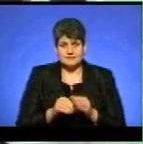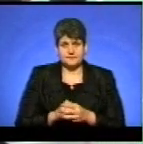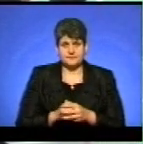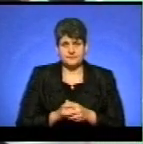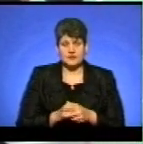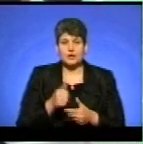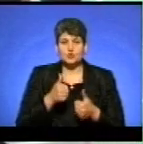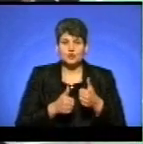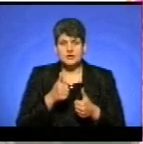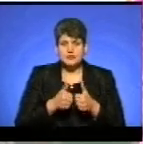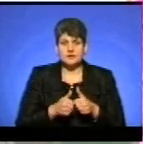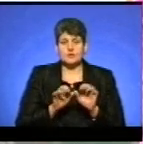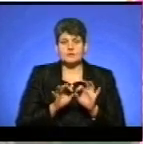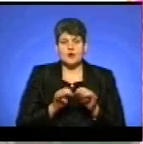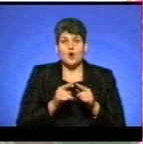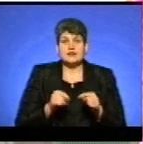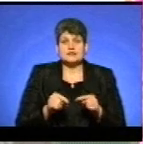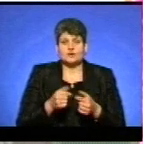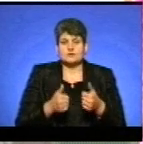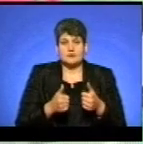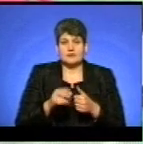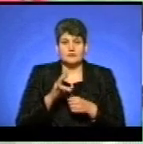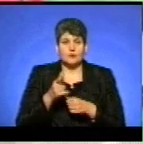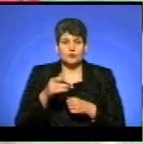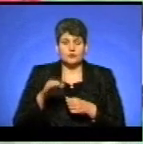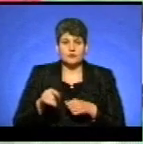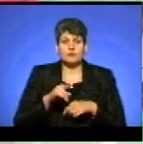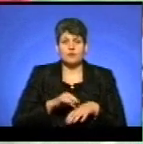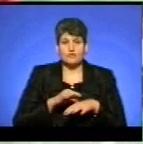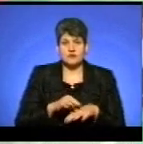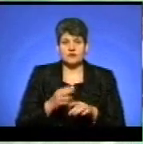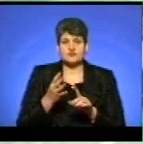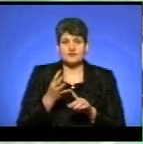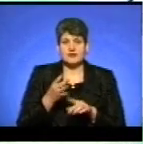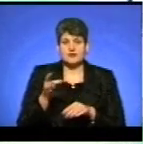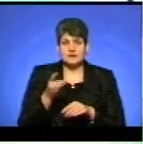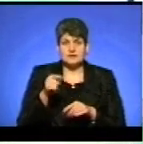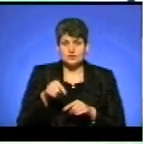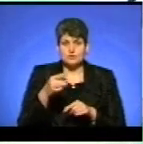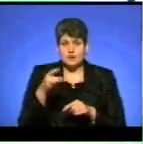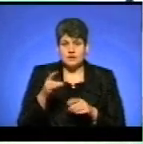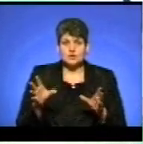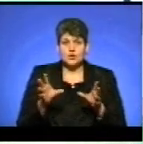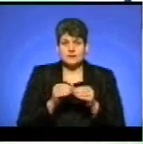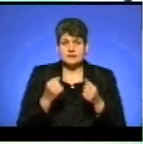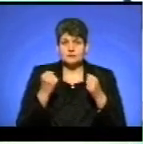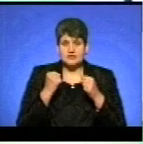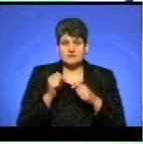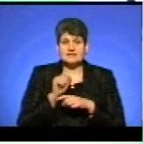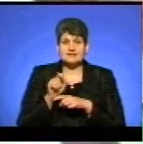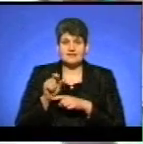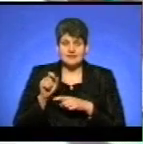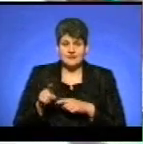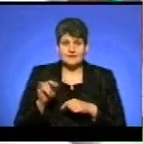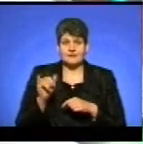Турнір, розповіла організатор змагань Надія Головко, вони проводять уже в четверте. Цього разу об'єднали спортивні завдання та